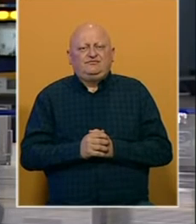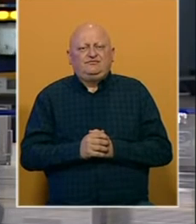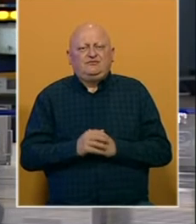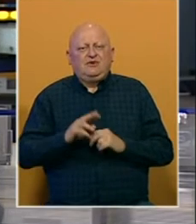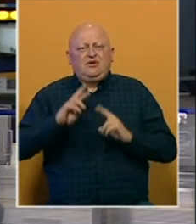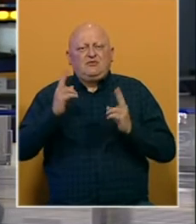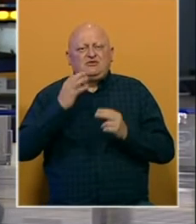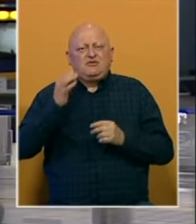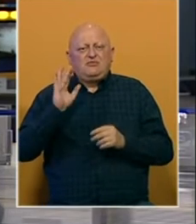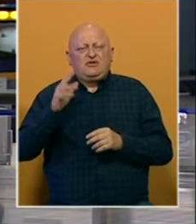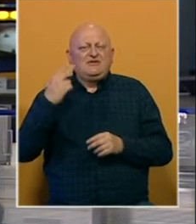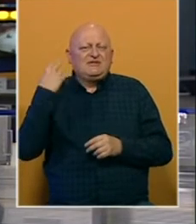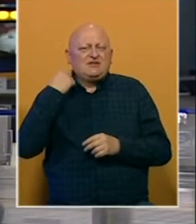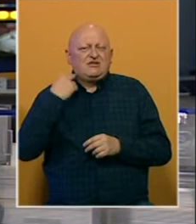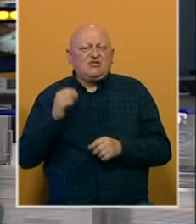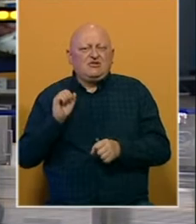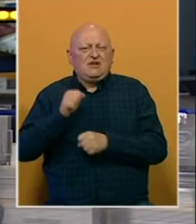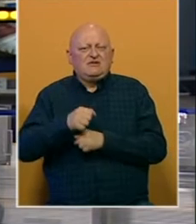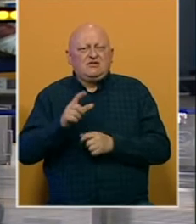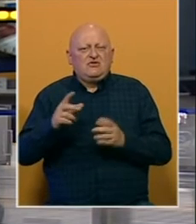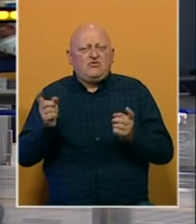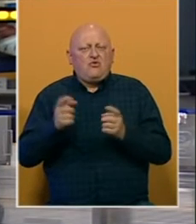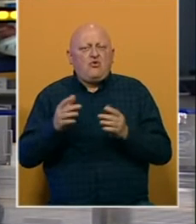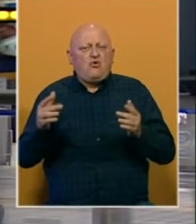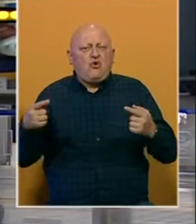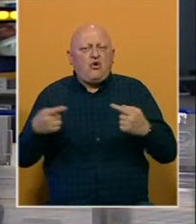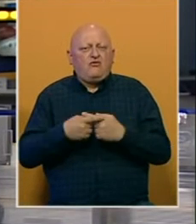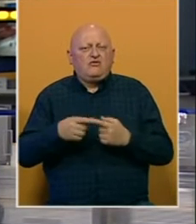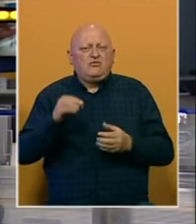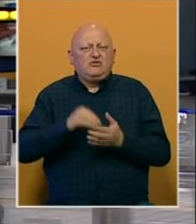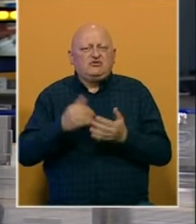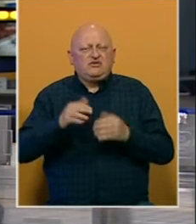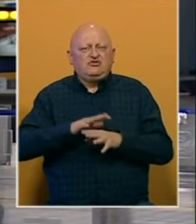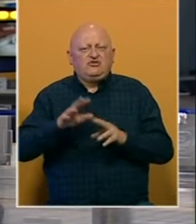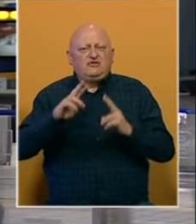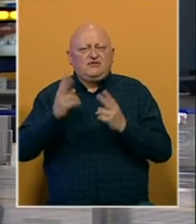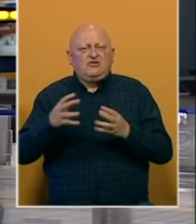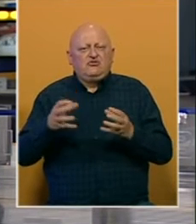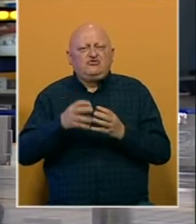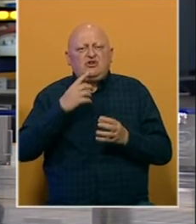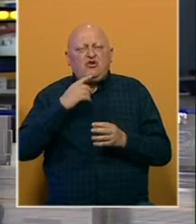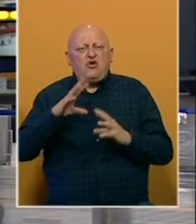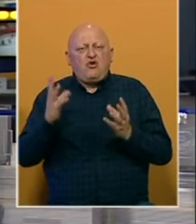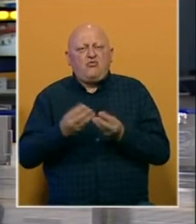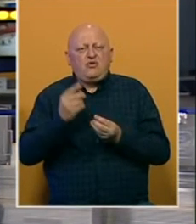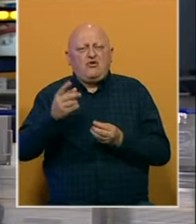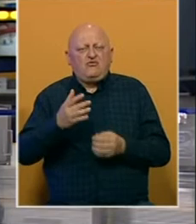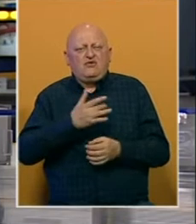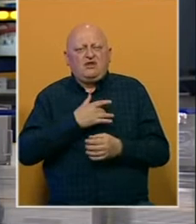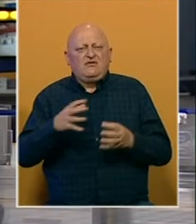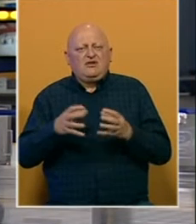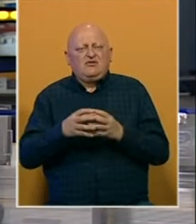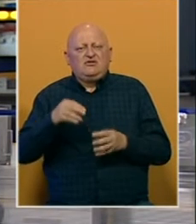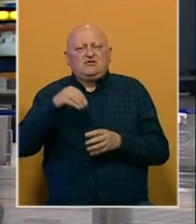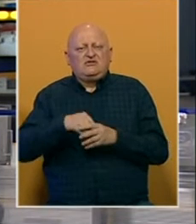Međunarodni dan borbe protiv seksualnog nasilja u konfliktu obilježava se danas širom svijeta. Iz udruženja koja okupljaju ovu